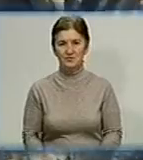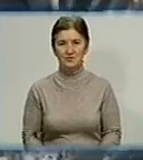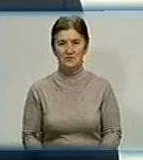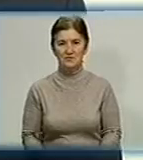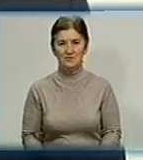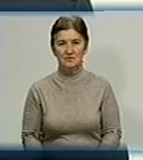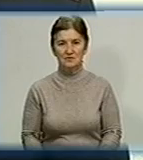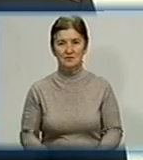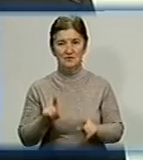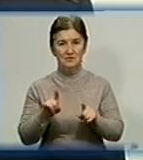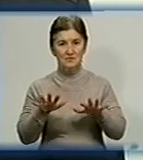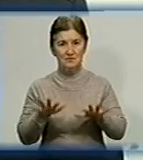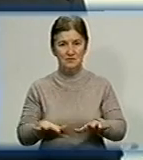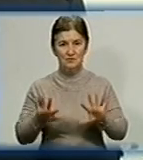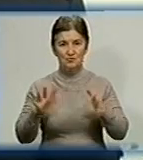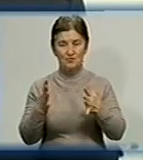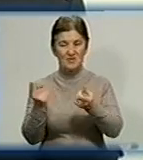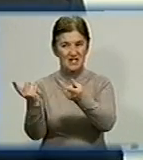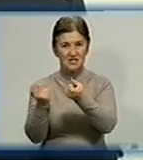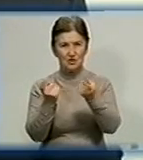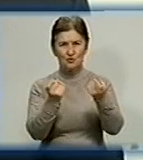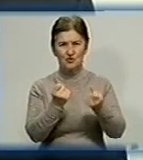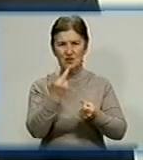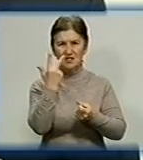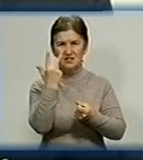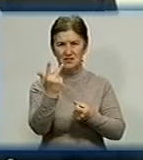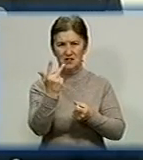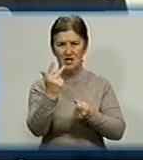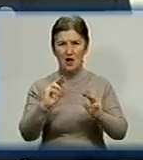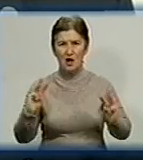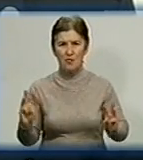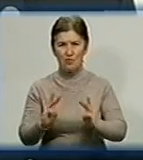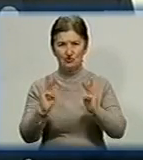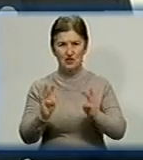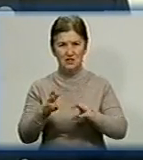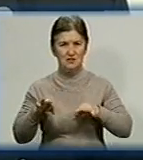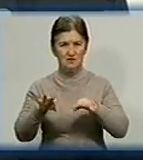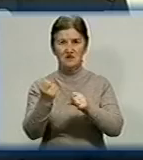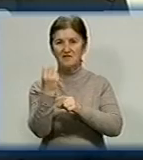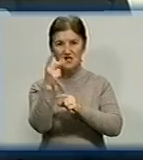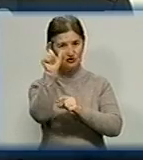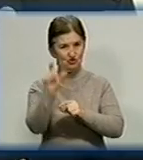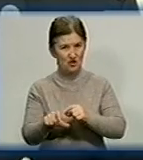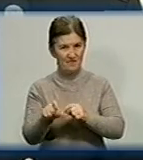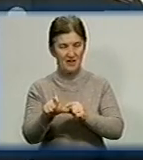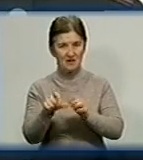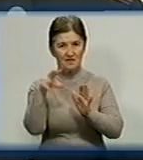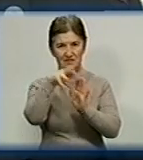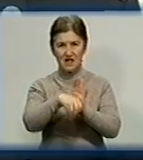До місця надзвичайної події залучалося три одиниці пожежно-теплальної техніки та 12 чоловік особового складу.